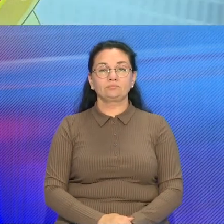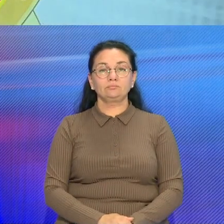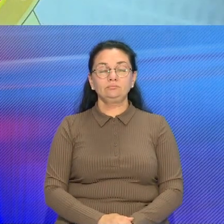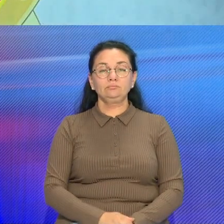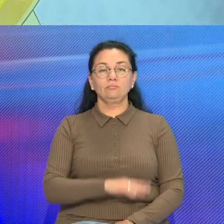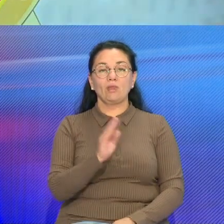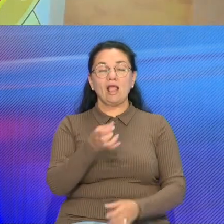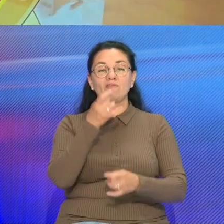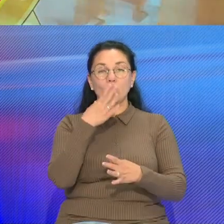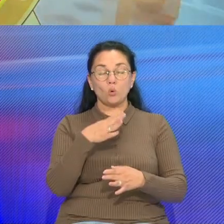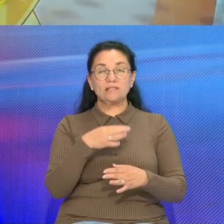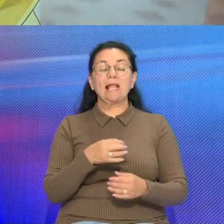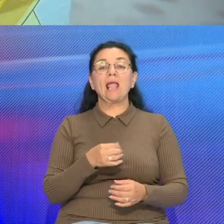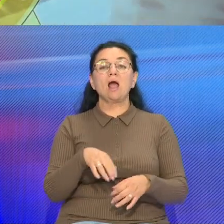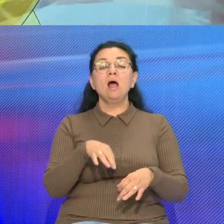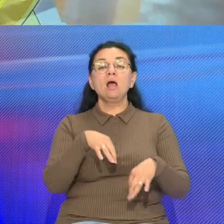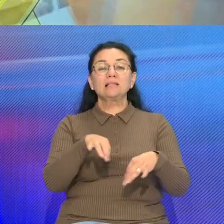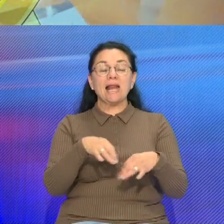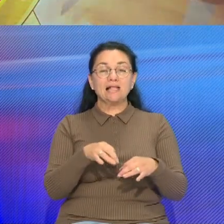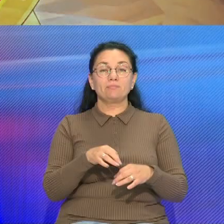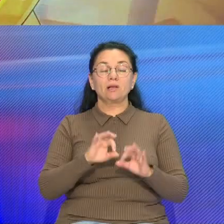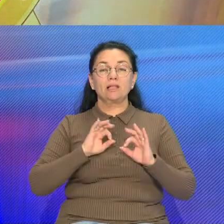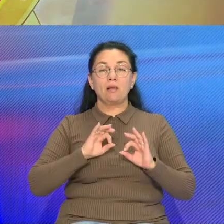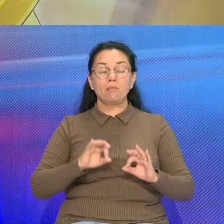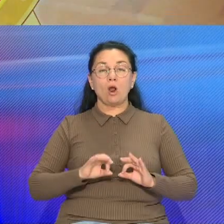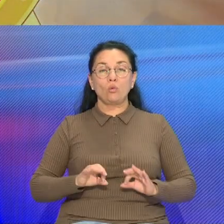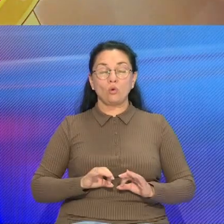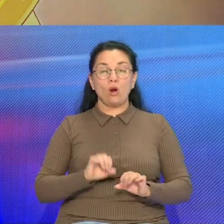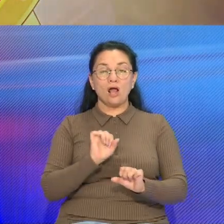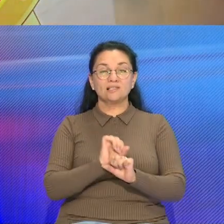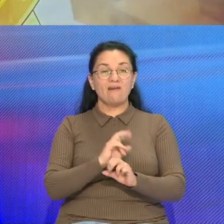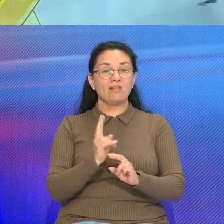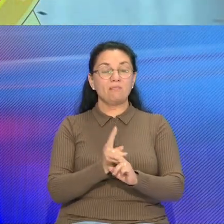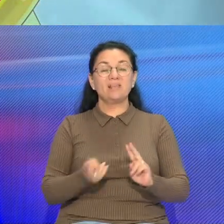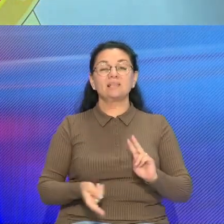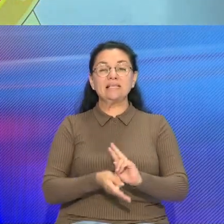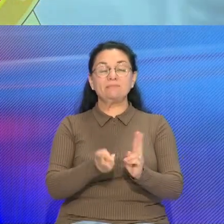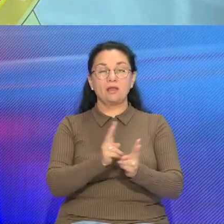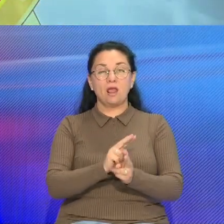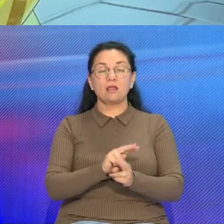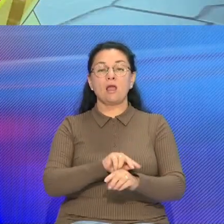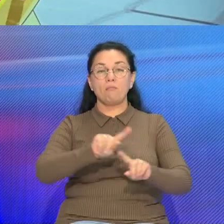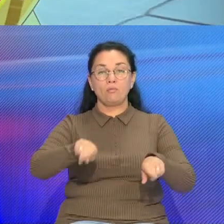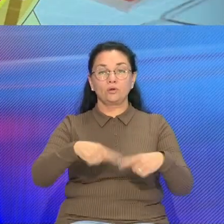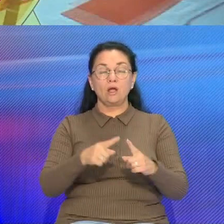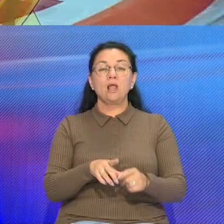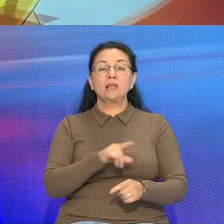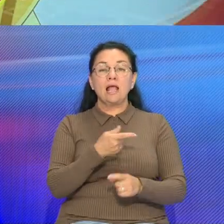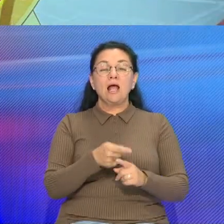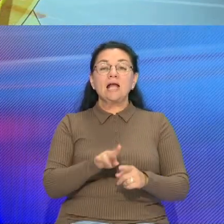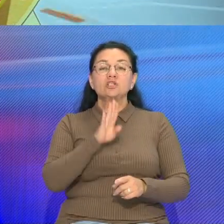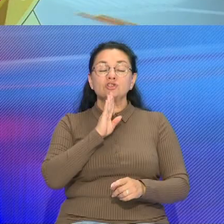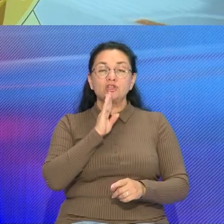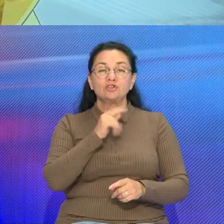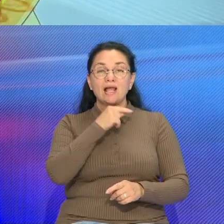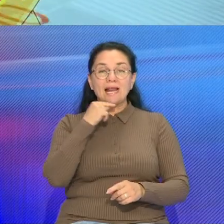Гродинский транспортный прокурор покинул безмен меру стремания Заключение под варту о дочинении до грамадянки России В мае